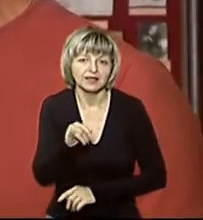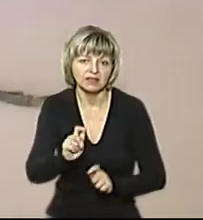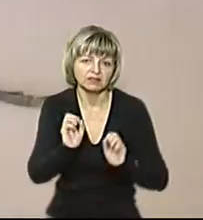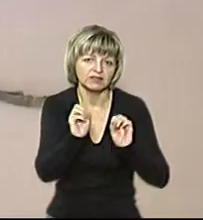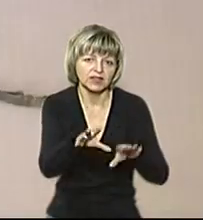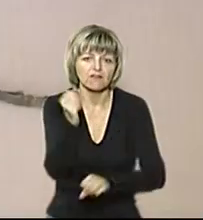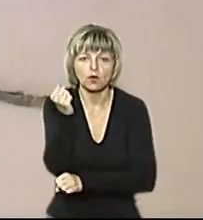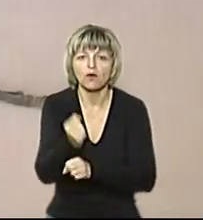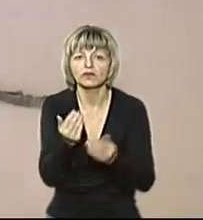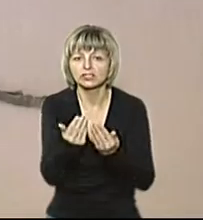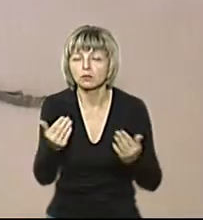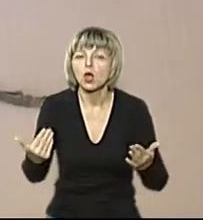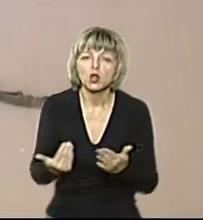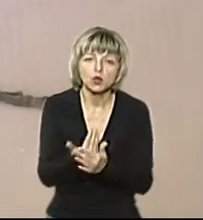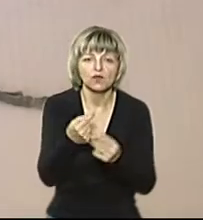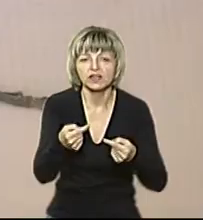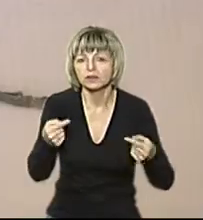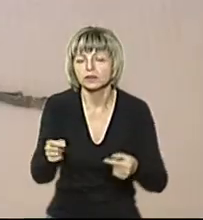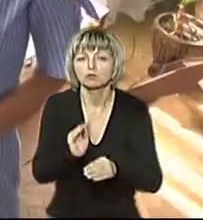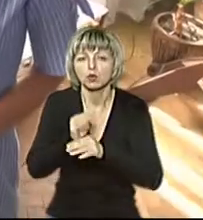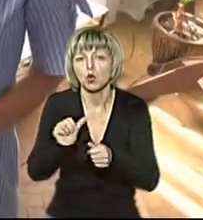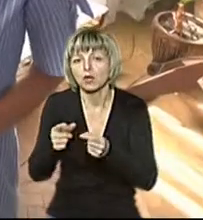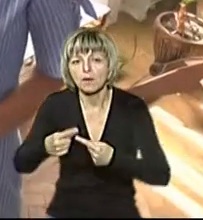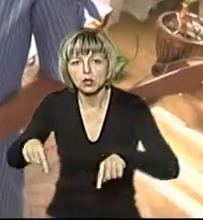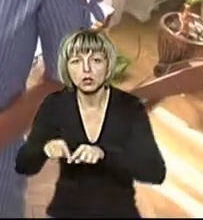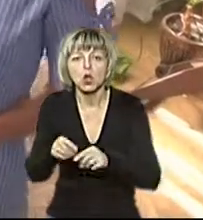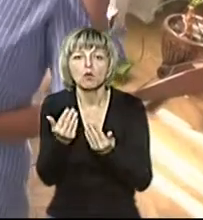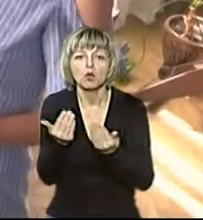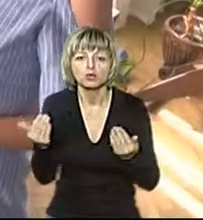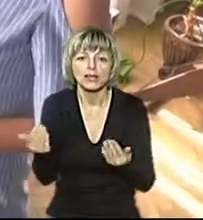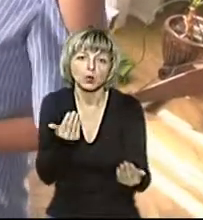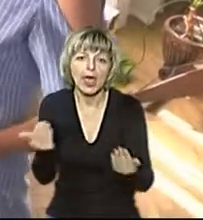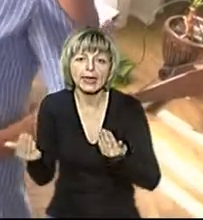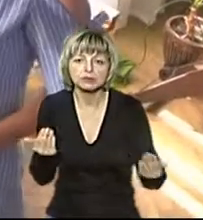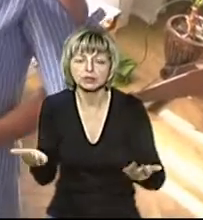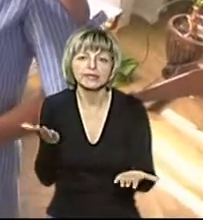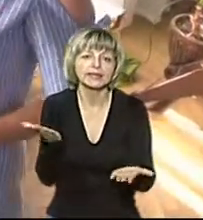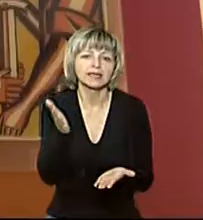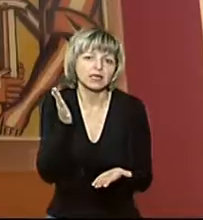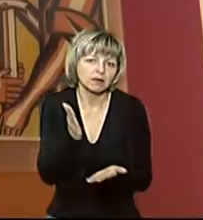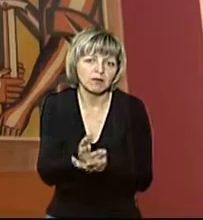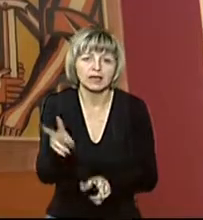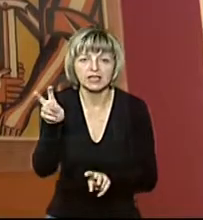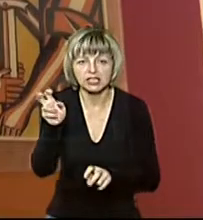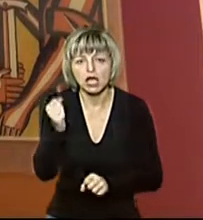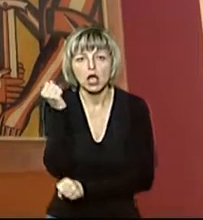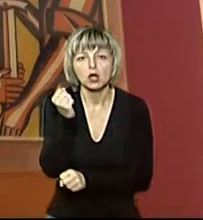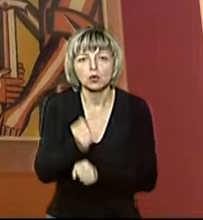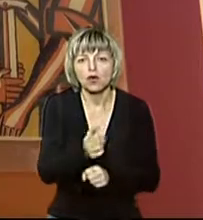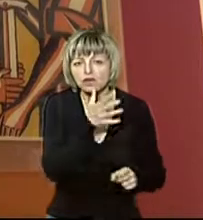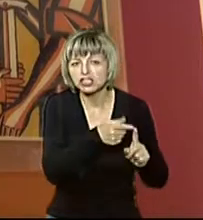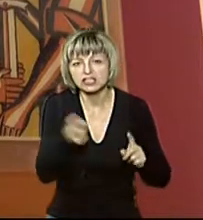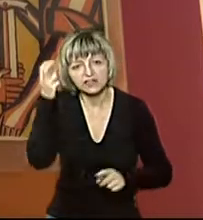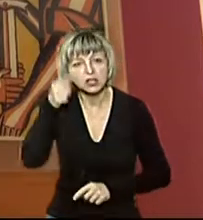музей віддав. Нові артефакти поповнять окремий розділ музейної експозиції, який має назву «Коваль у часи Київської